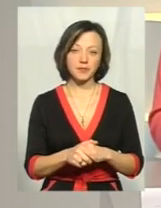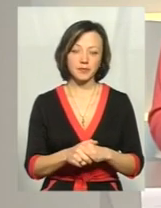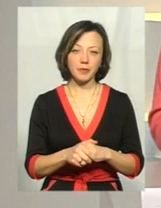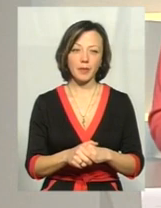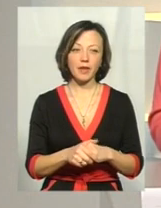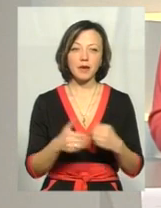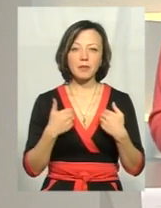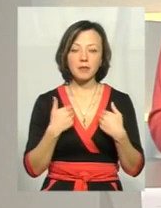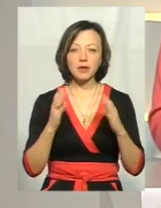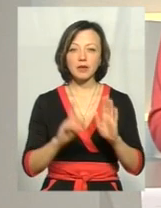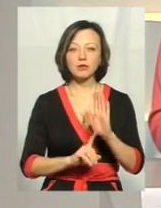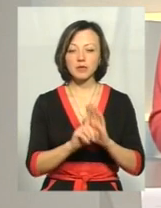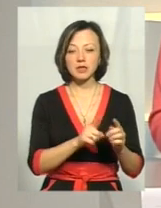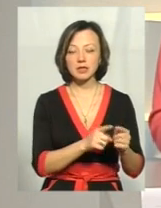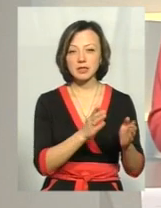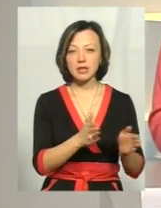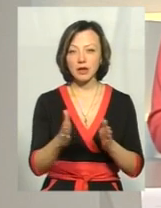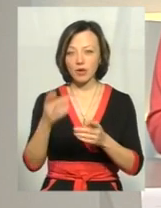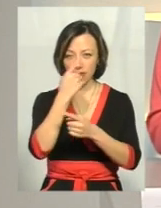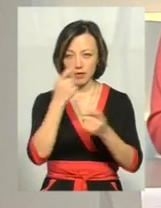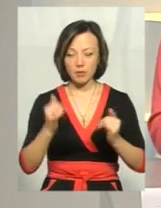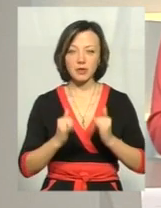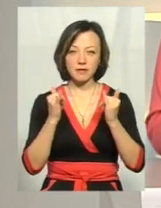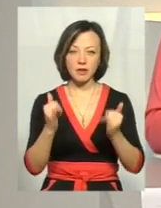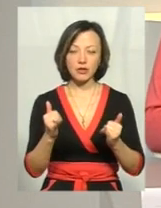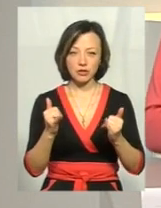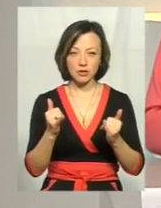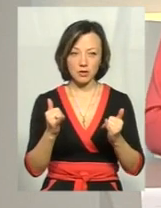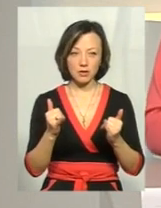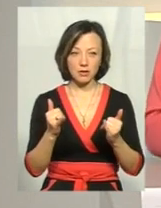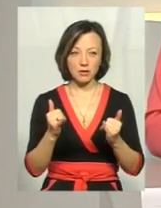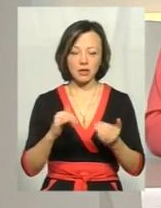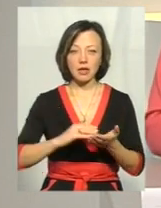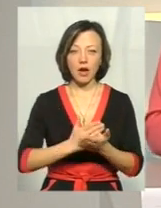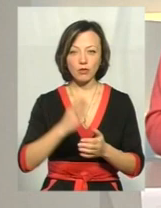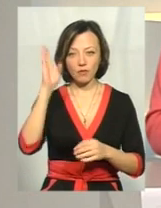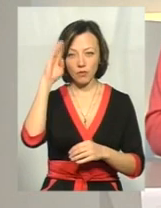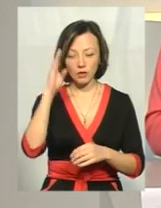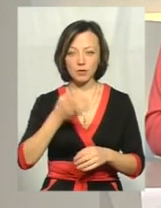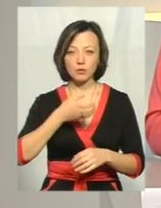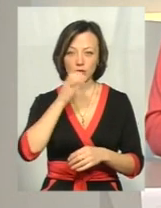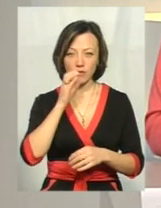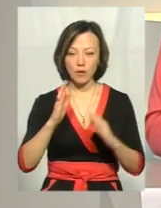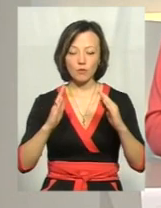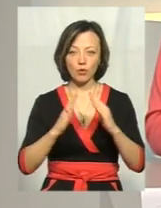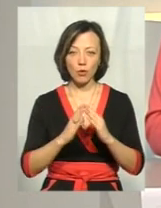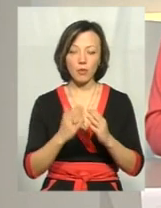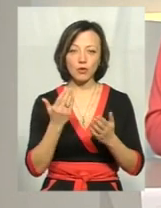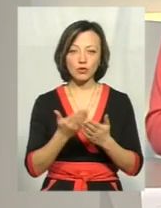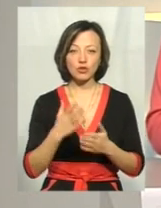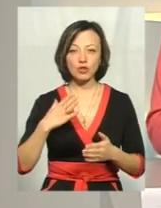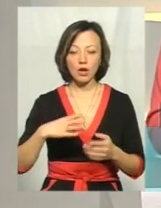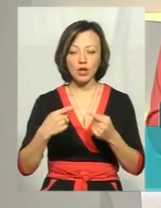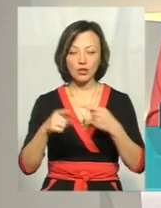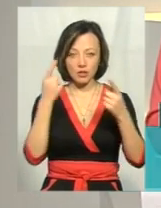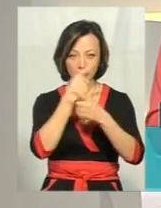ми тільки розпочинаємо серію ефірів, які будуть присвячені якості води, яку ми споживаємо вдома. Отож, чекайте